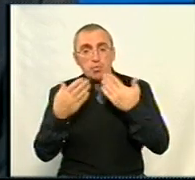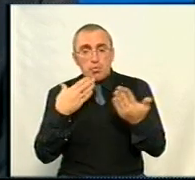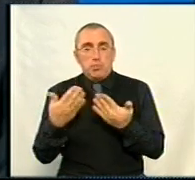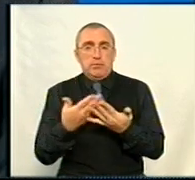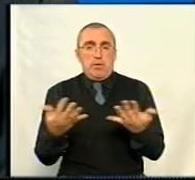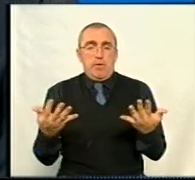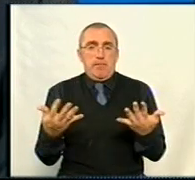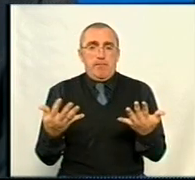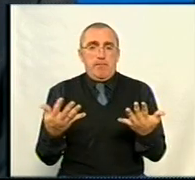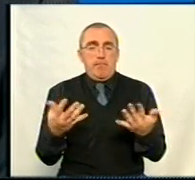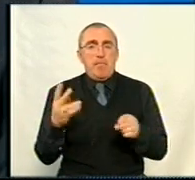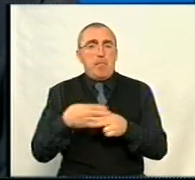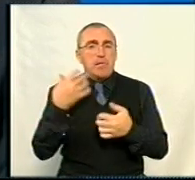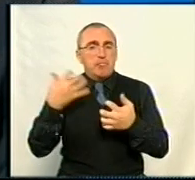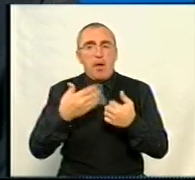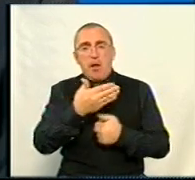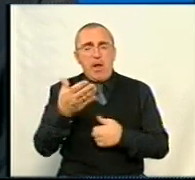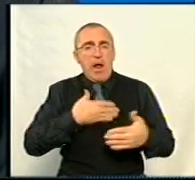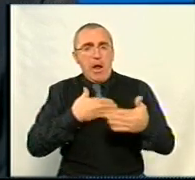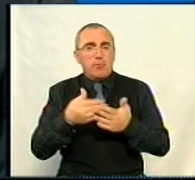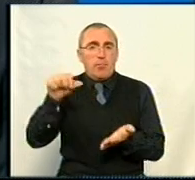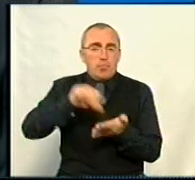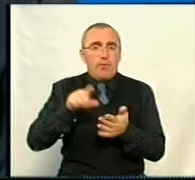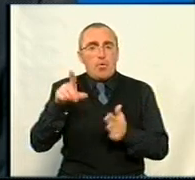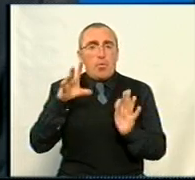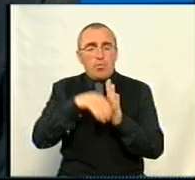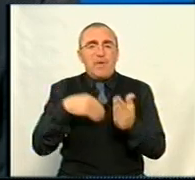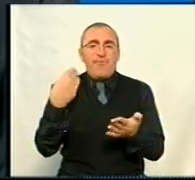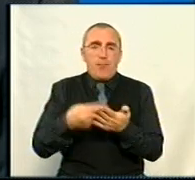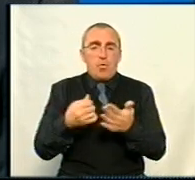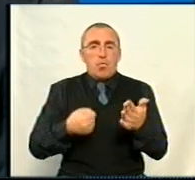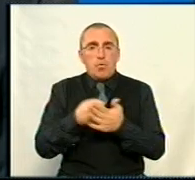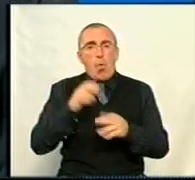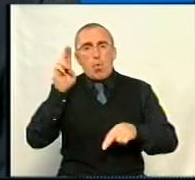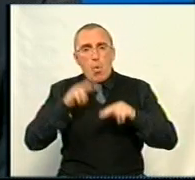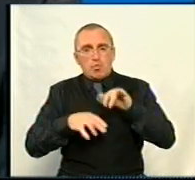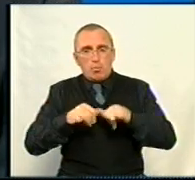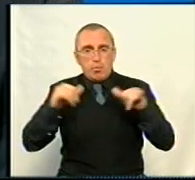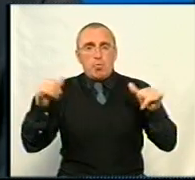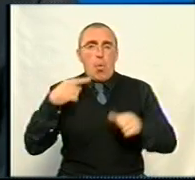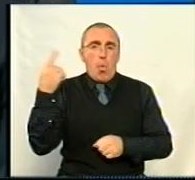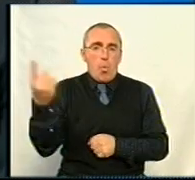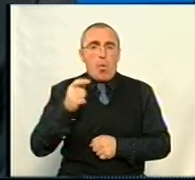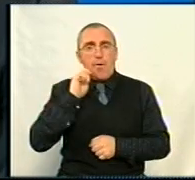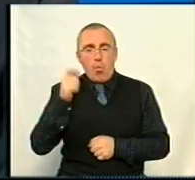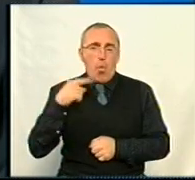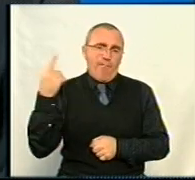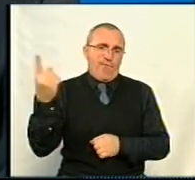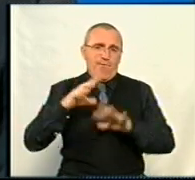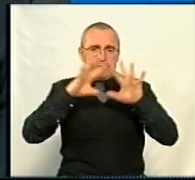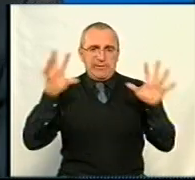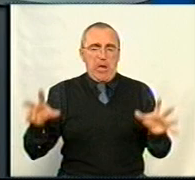безпосередньо їх активної участі, в тому числі і фінансової, до розбудови області і України в цілому.